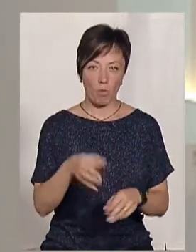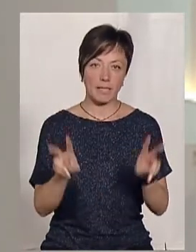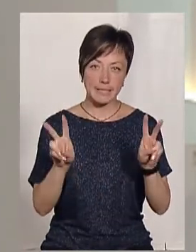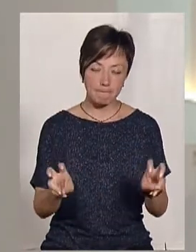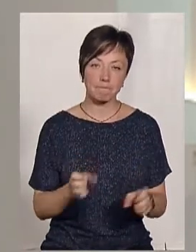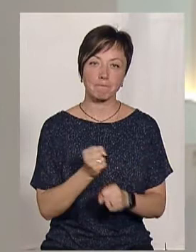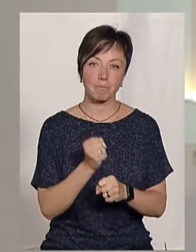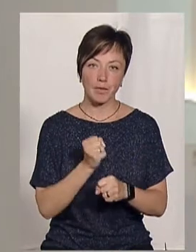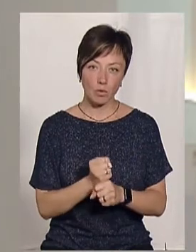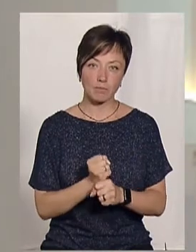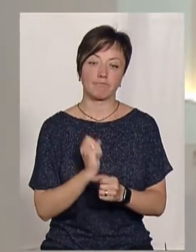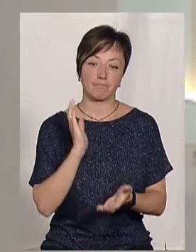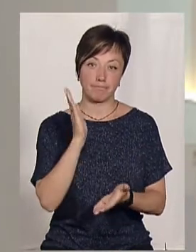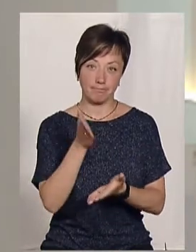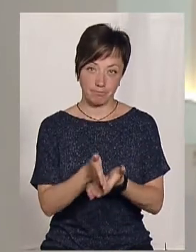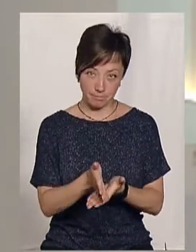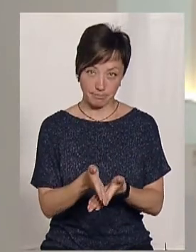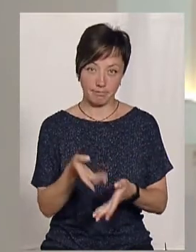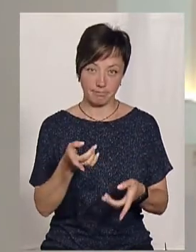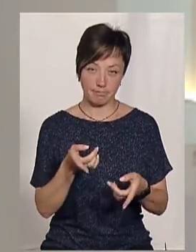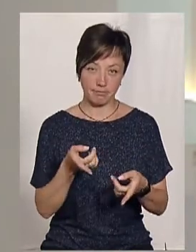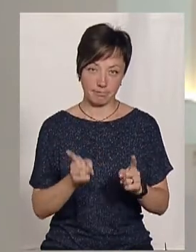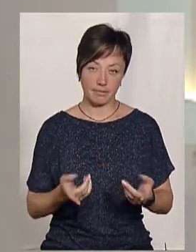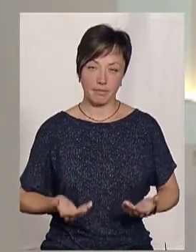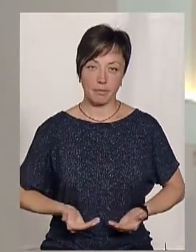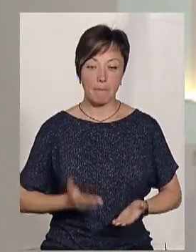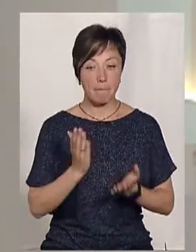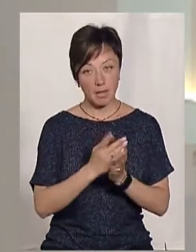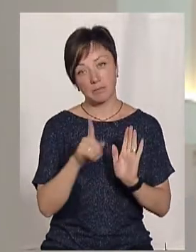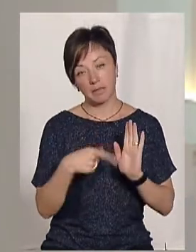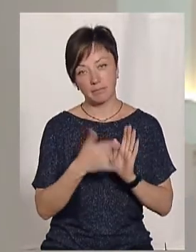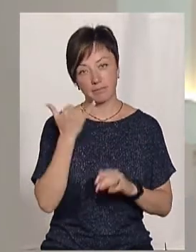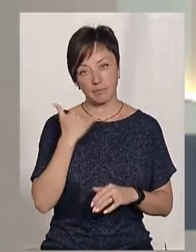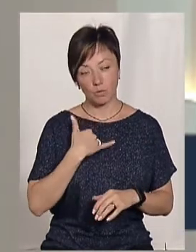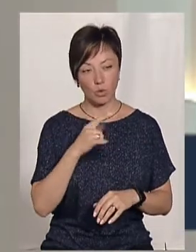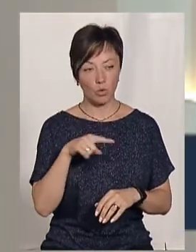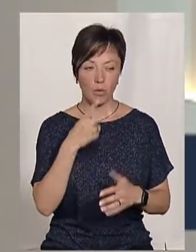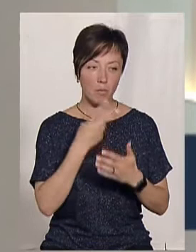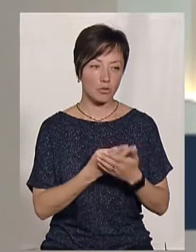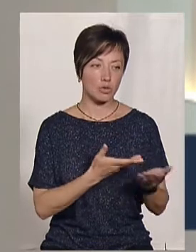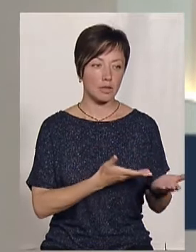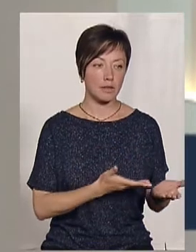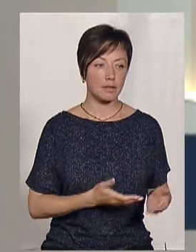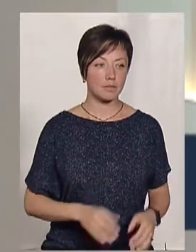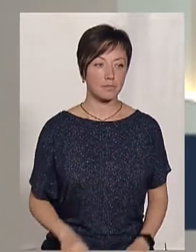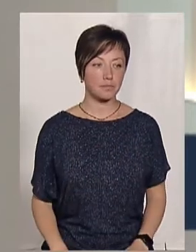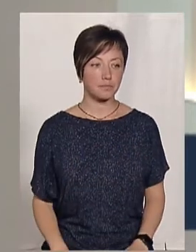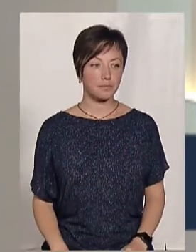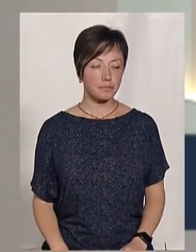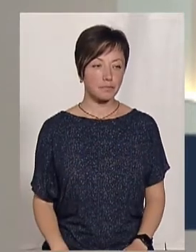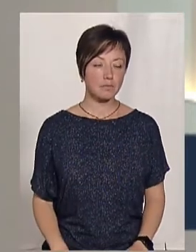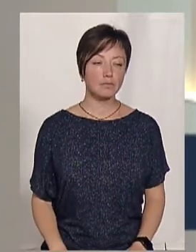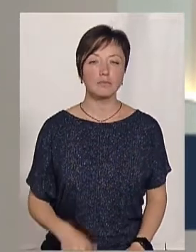Ми працюємо наживо. Якщо маєте запитання до наших спікерів, телефонуйте за номером, який бачите на екрані.